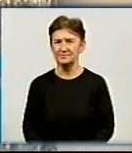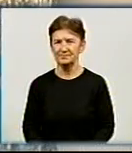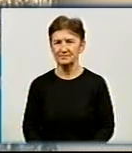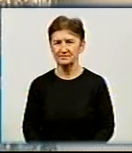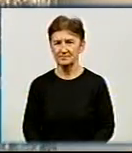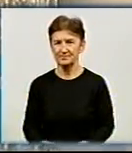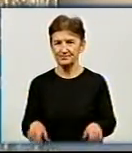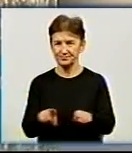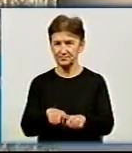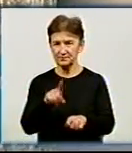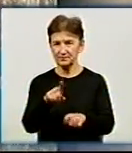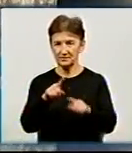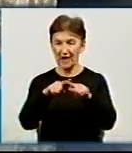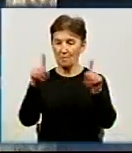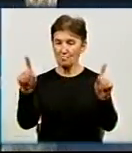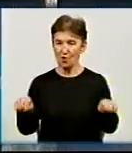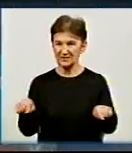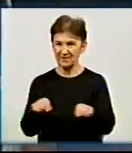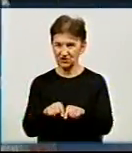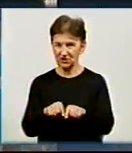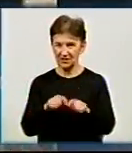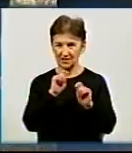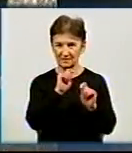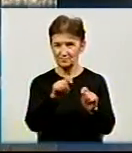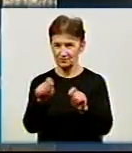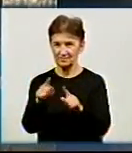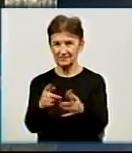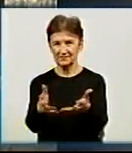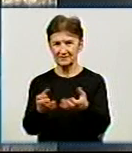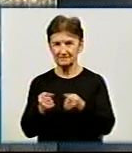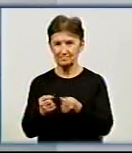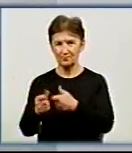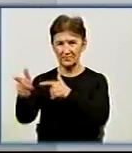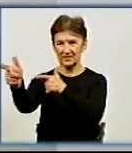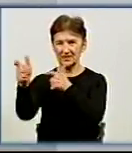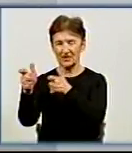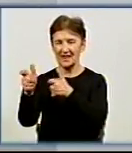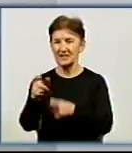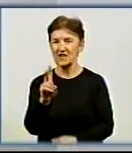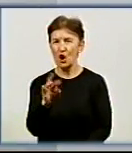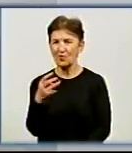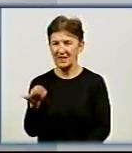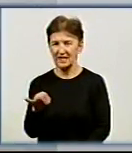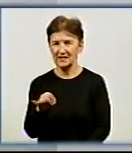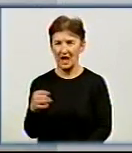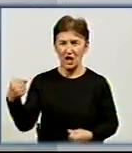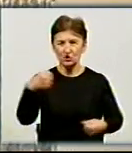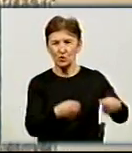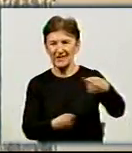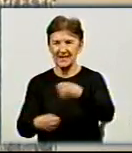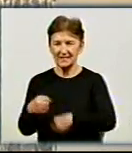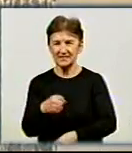Спочатку вручали посвідчення майстів спорту України. Його отримали стрілець Владислава Коваленко, дзюдоїст Владислав Велков,